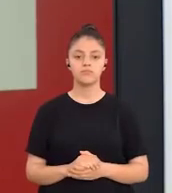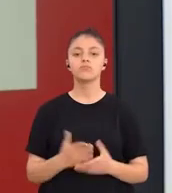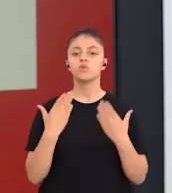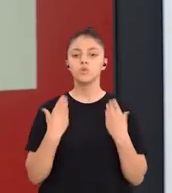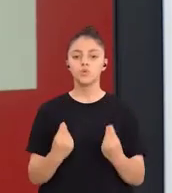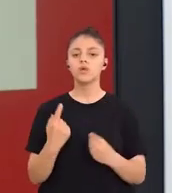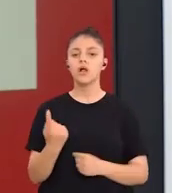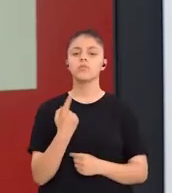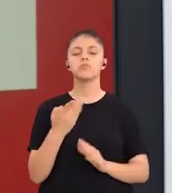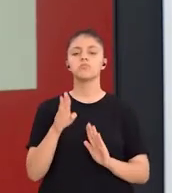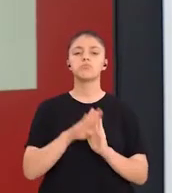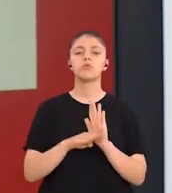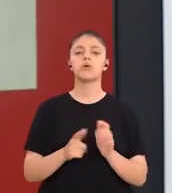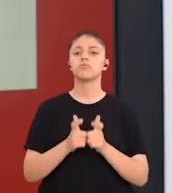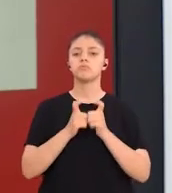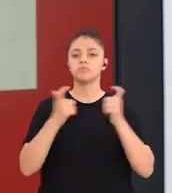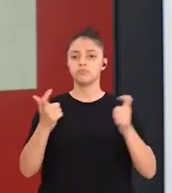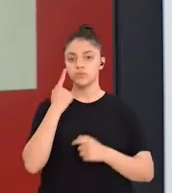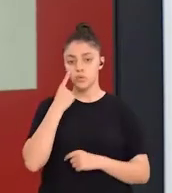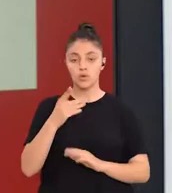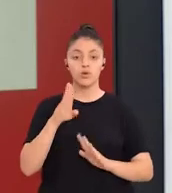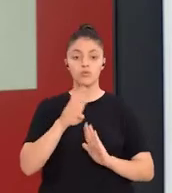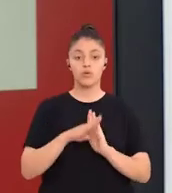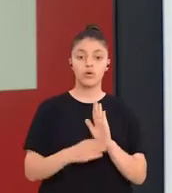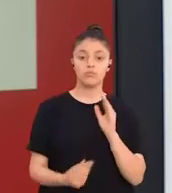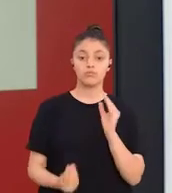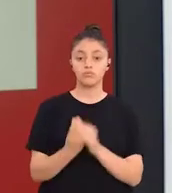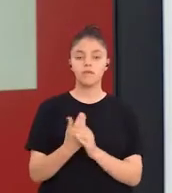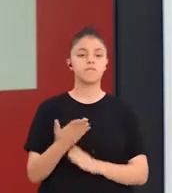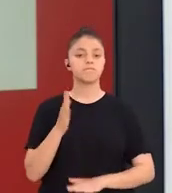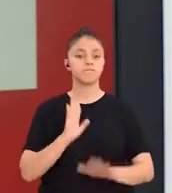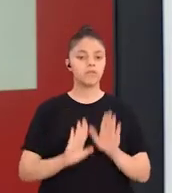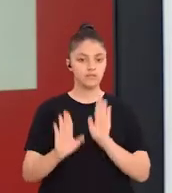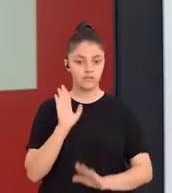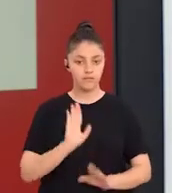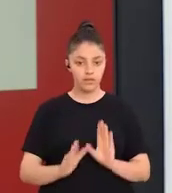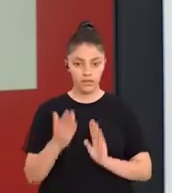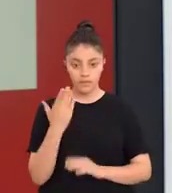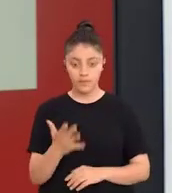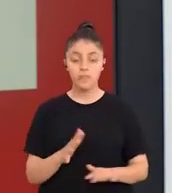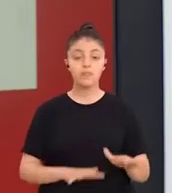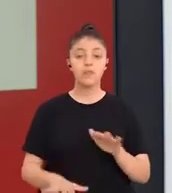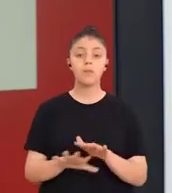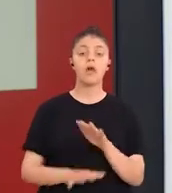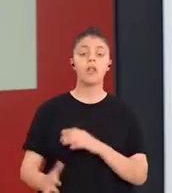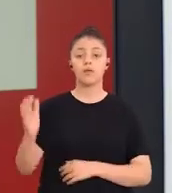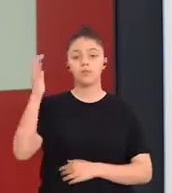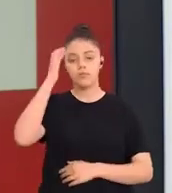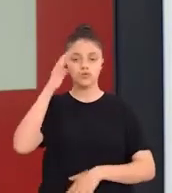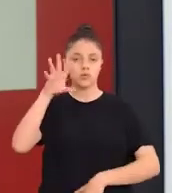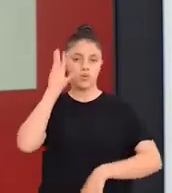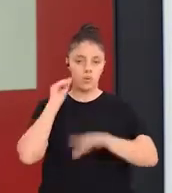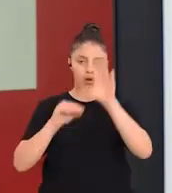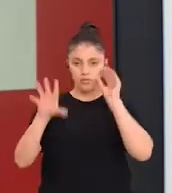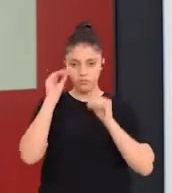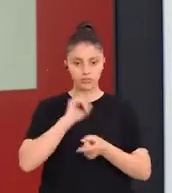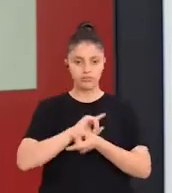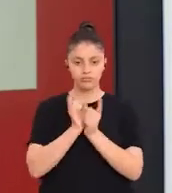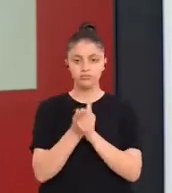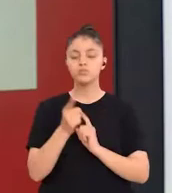Etkili bir program geliştirme programı oluşturan felsefeyi, temel alınan öğrenme